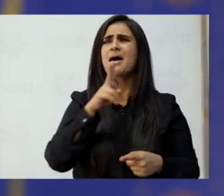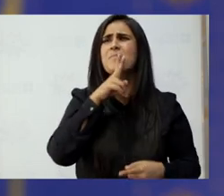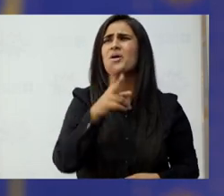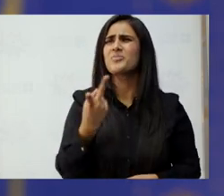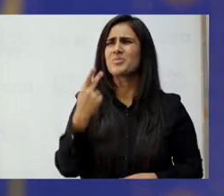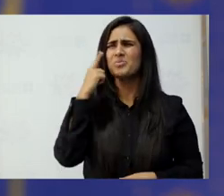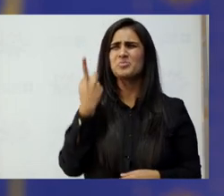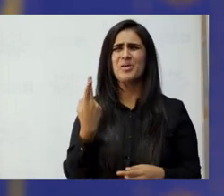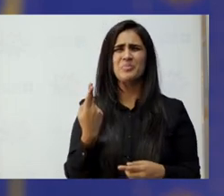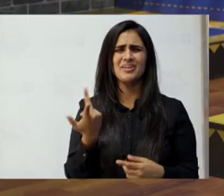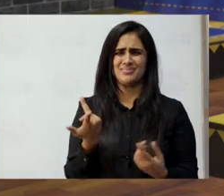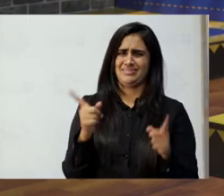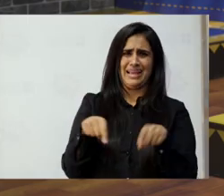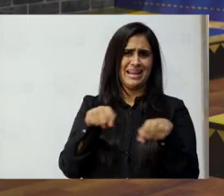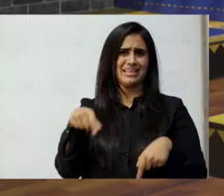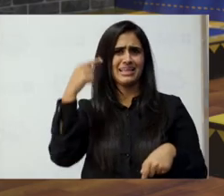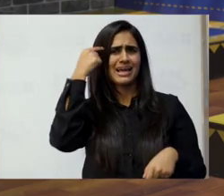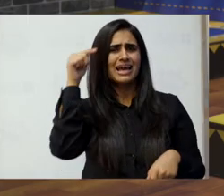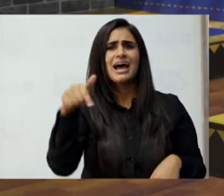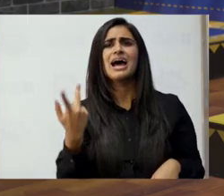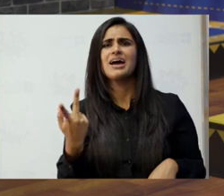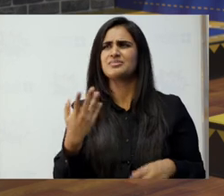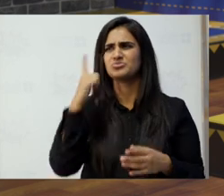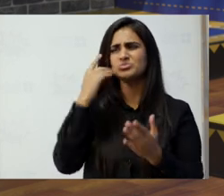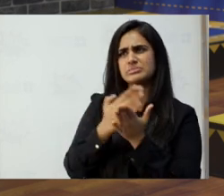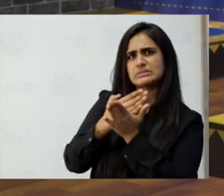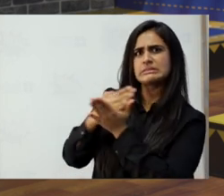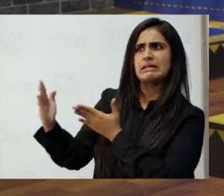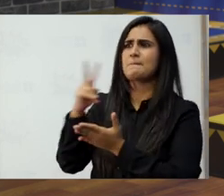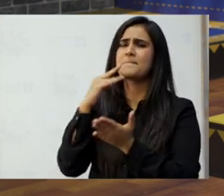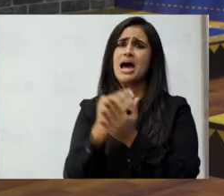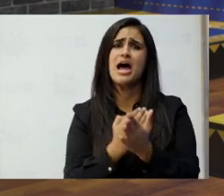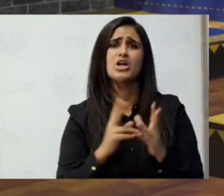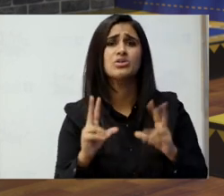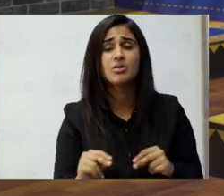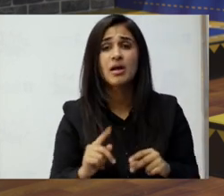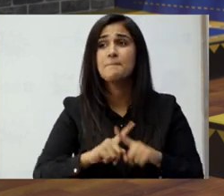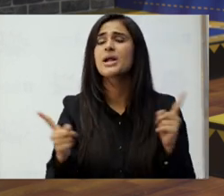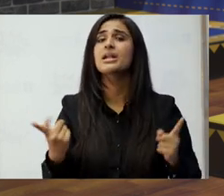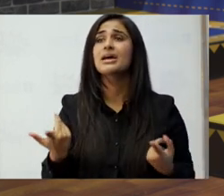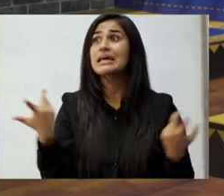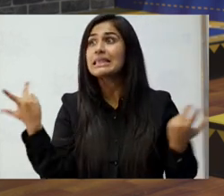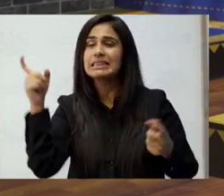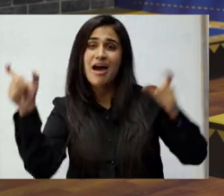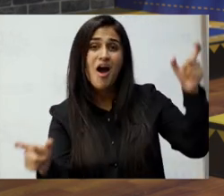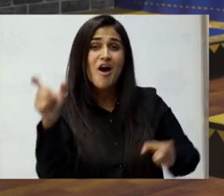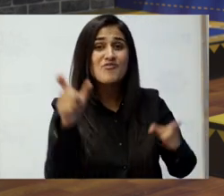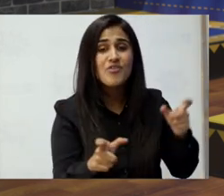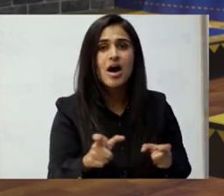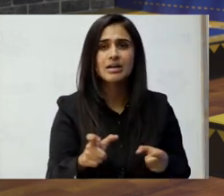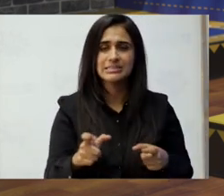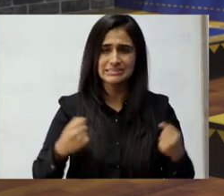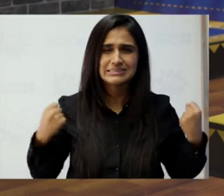ہاں بات کرنا مایوب سمجھا جاتا ہے کوشش کی جاتی ہے کہ رفع دفع ہی کیا جائے اس کا ذکر بھی نہ ہو لیکن کتنے سارے لوگ ہیں